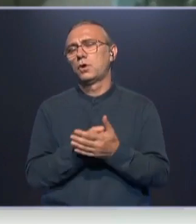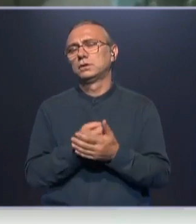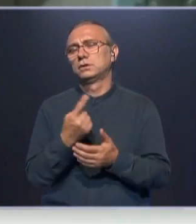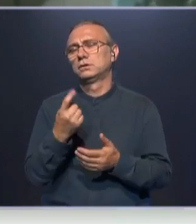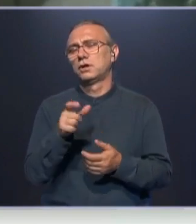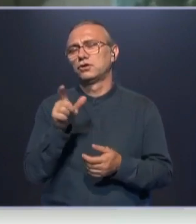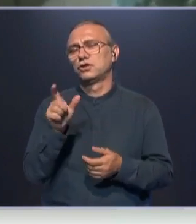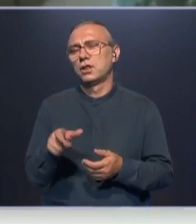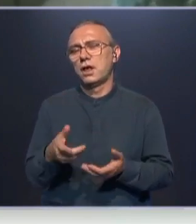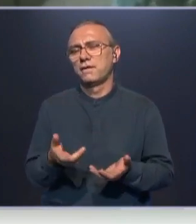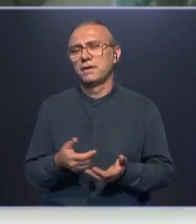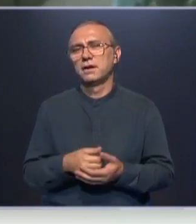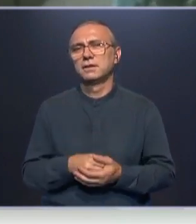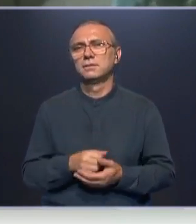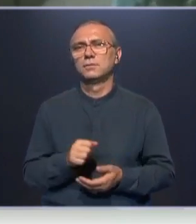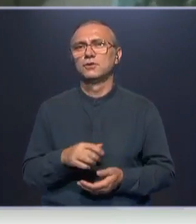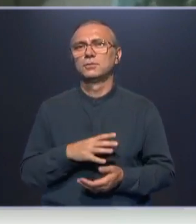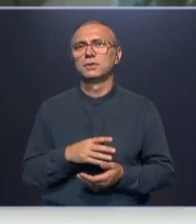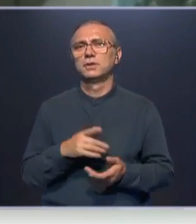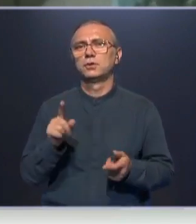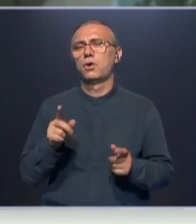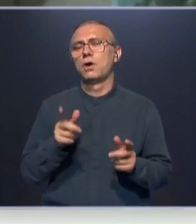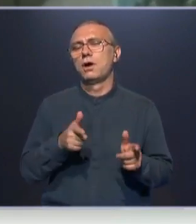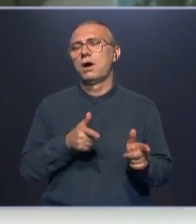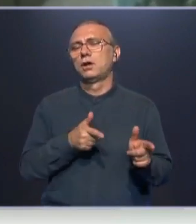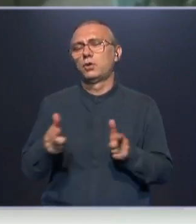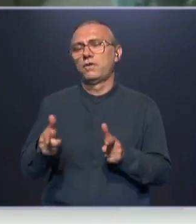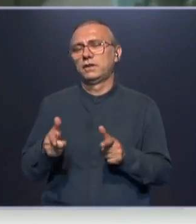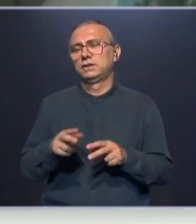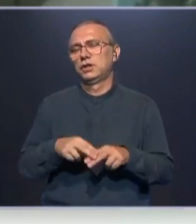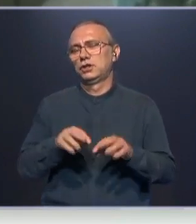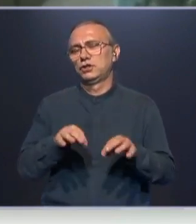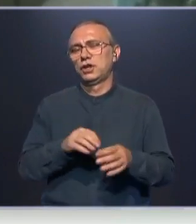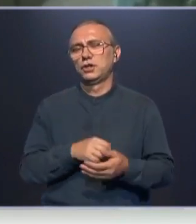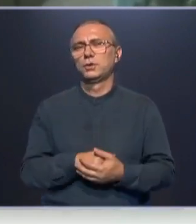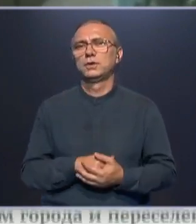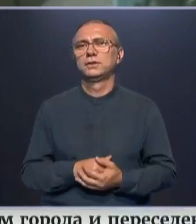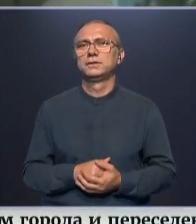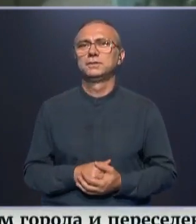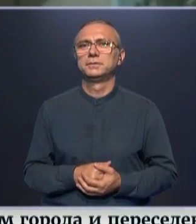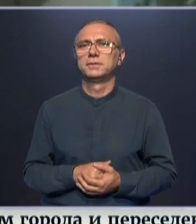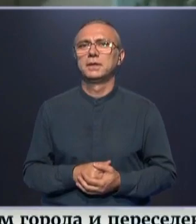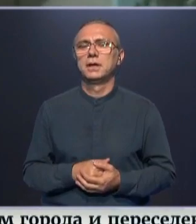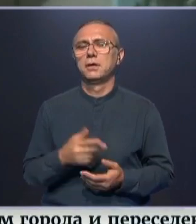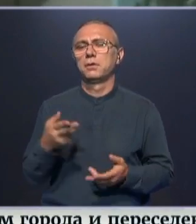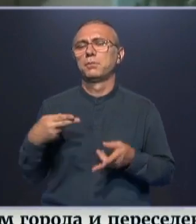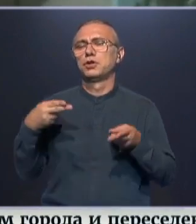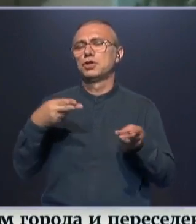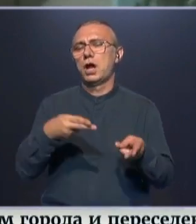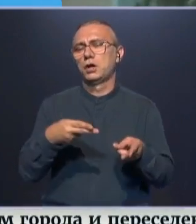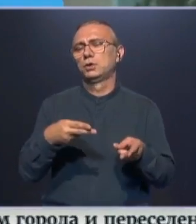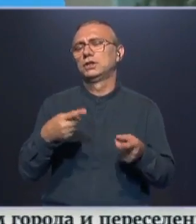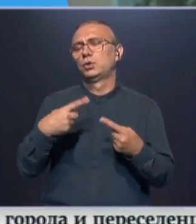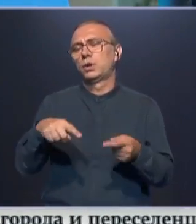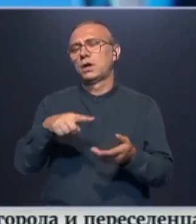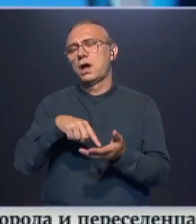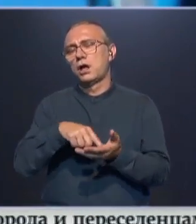так, что еще приезжают из Акатеринбурга, из других городов наших партий, из других и партий. Поэтому